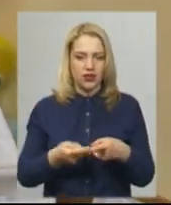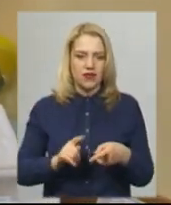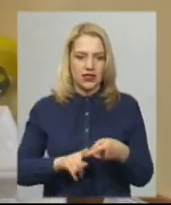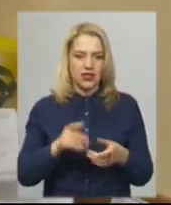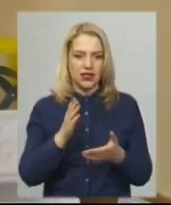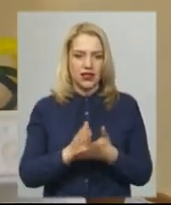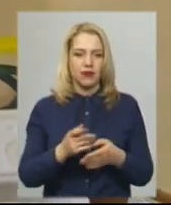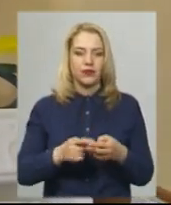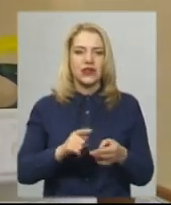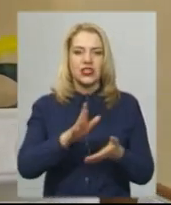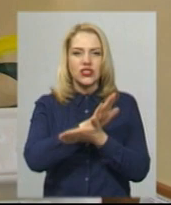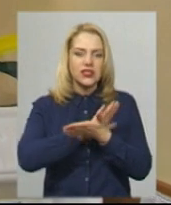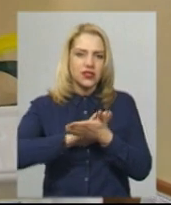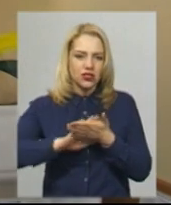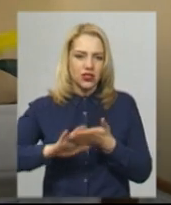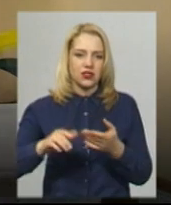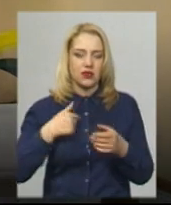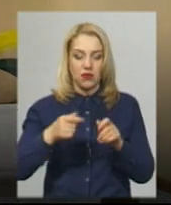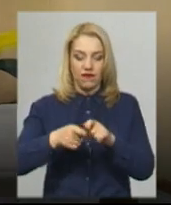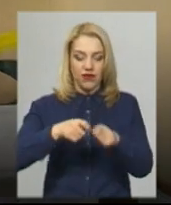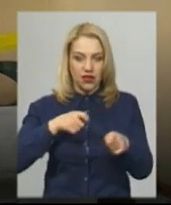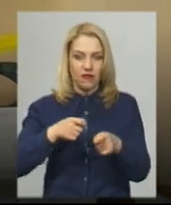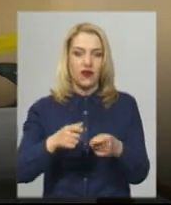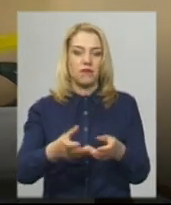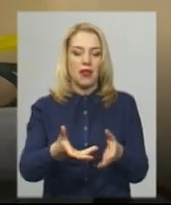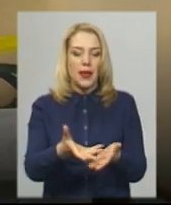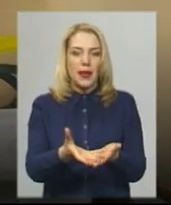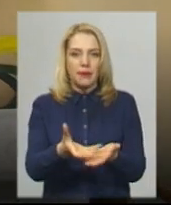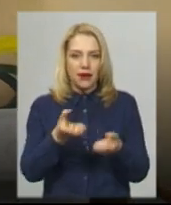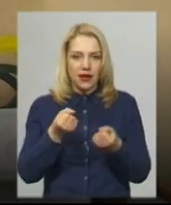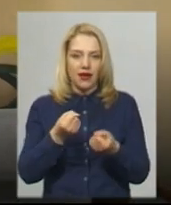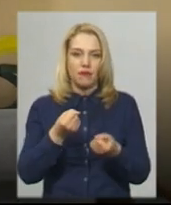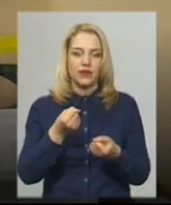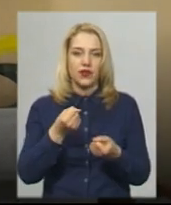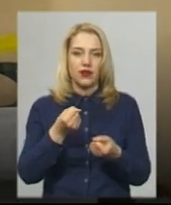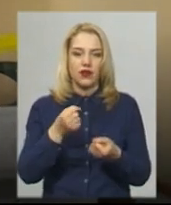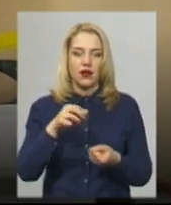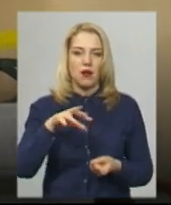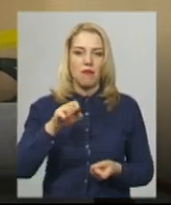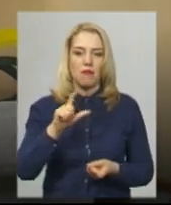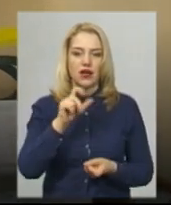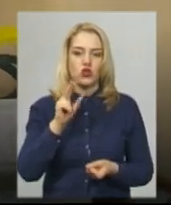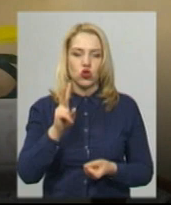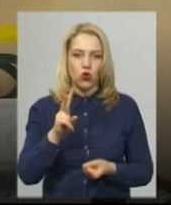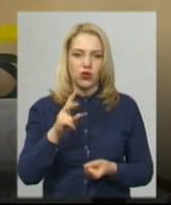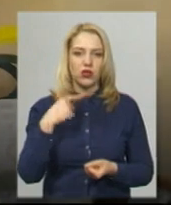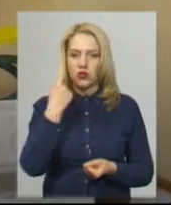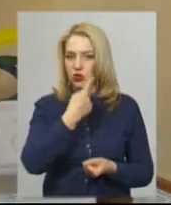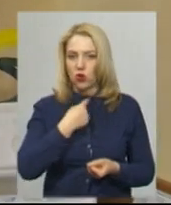стерильний, по приїзді ми його відкриваємо, набираємо мазок із носової порожнини або із глотки,